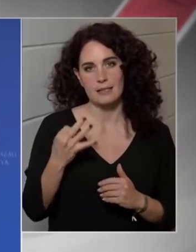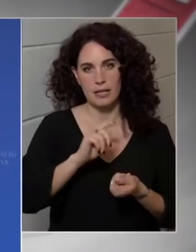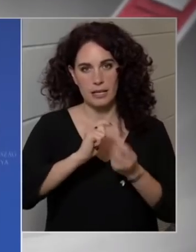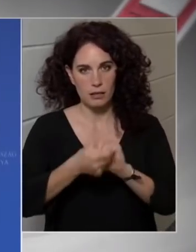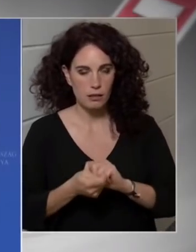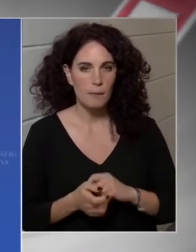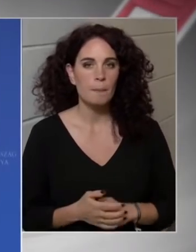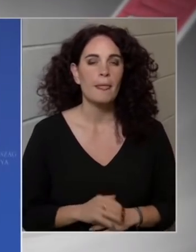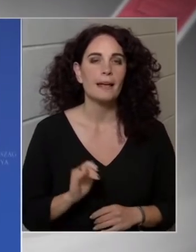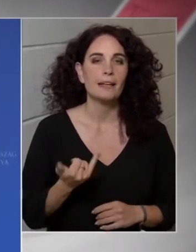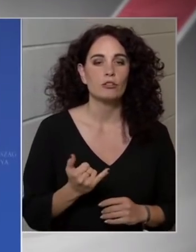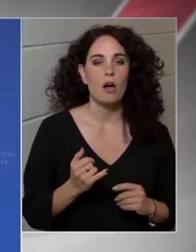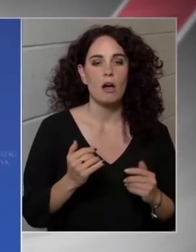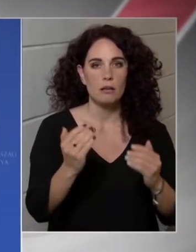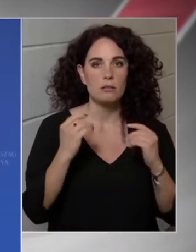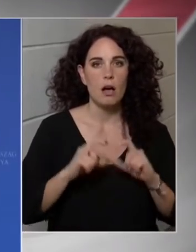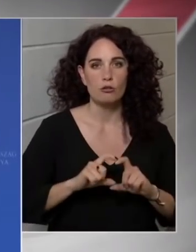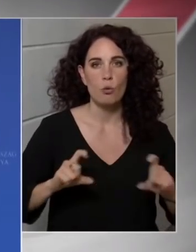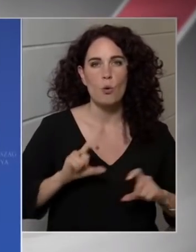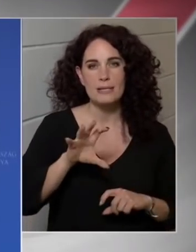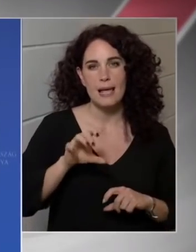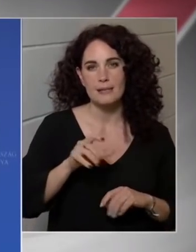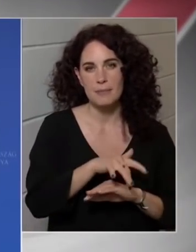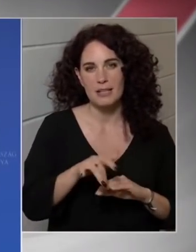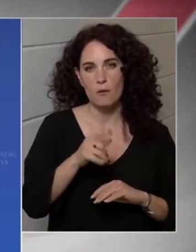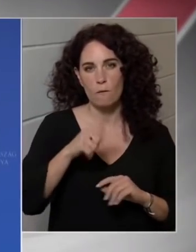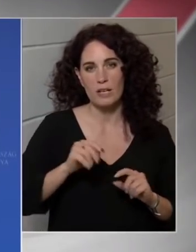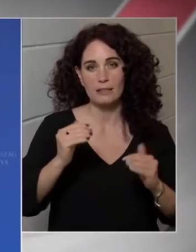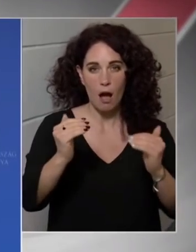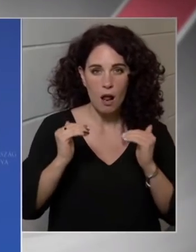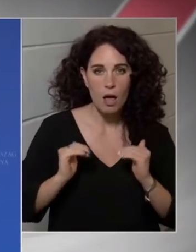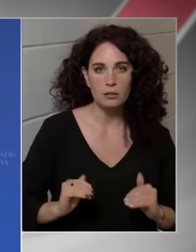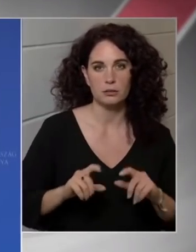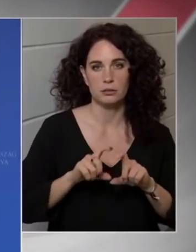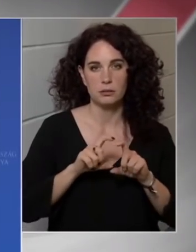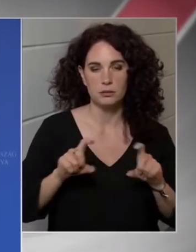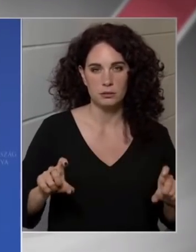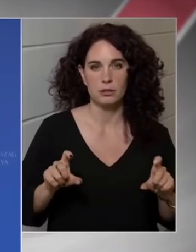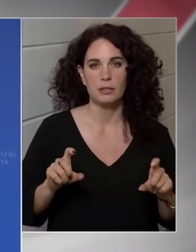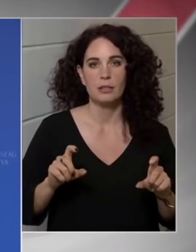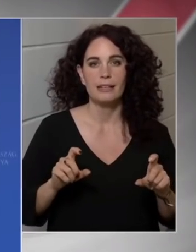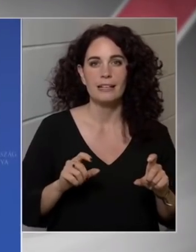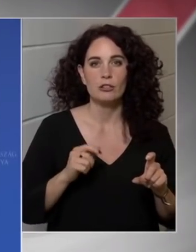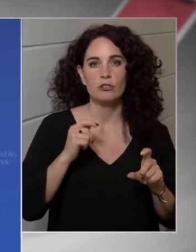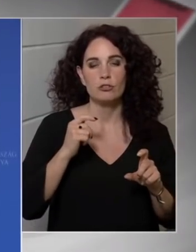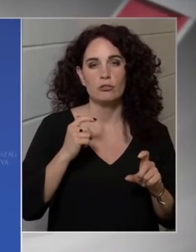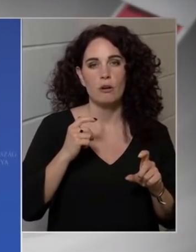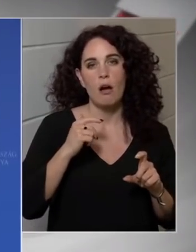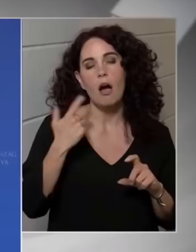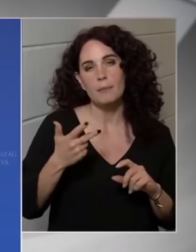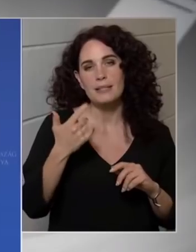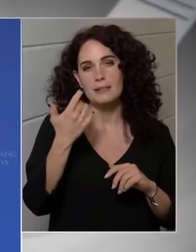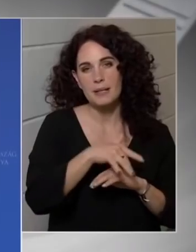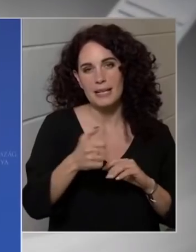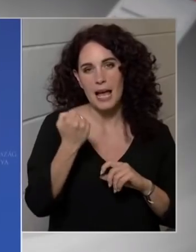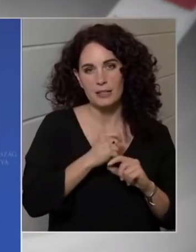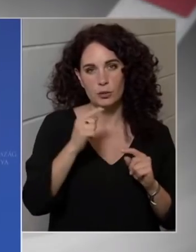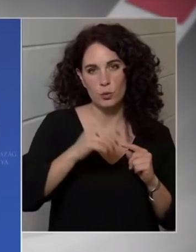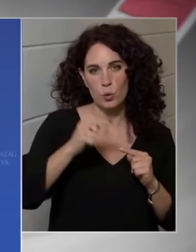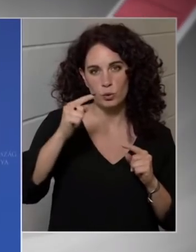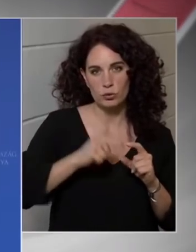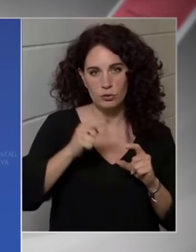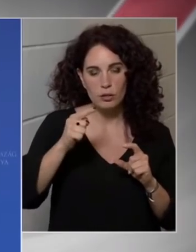alsó 500 millió forint alatti, illetve az 500 millió és a 30 milliárd forint közötti kulcs,